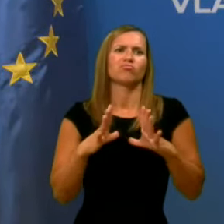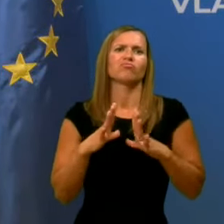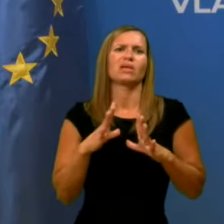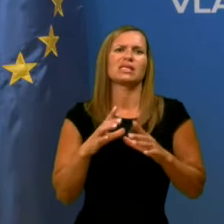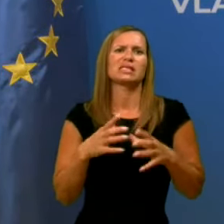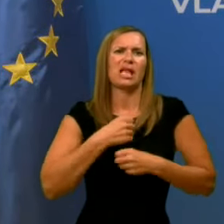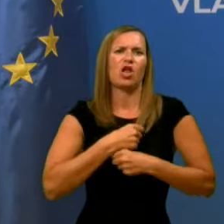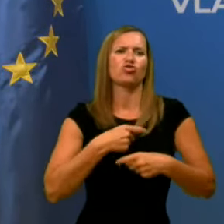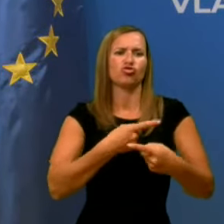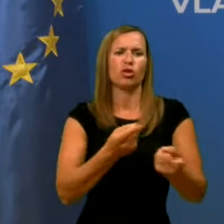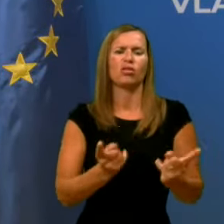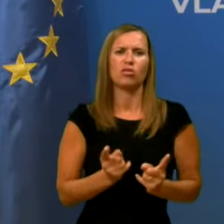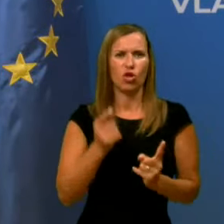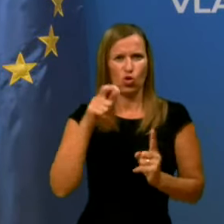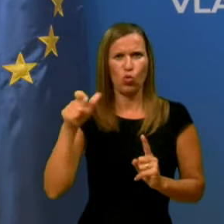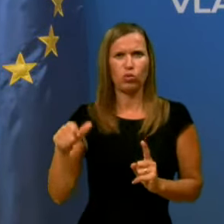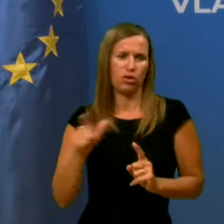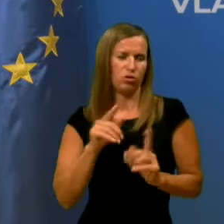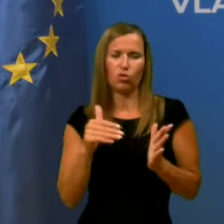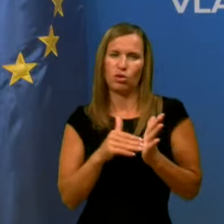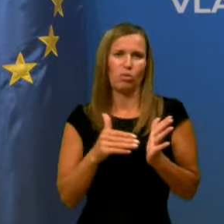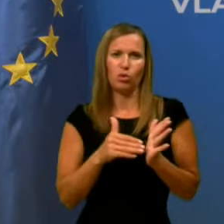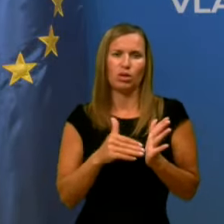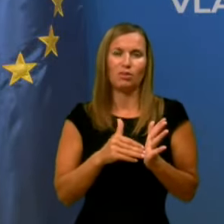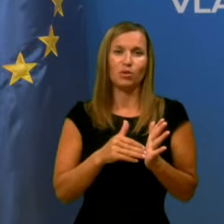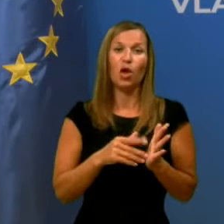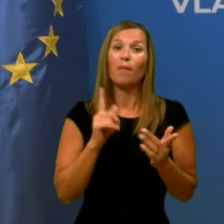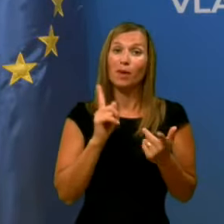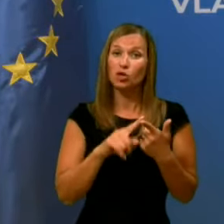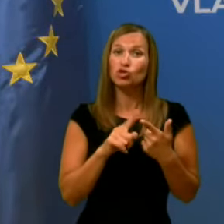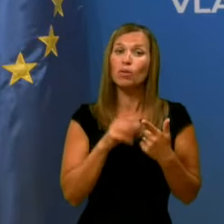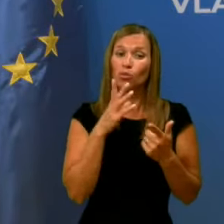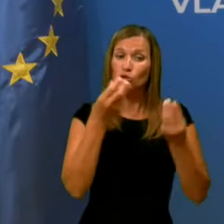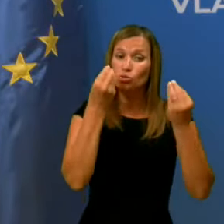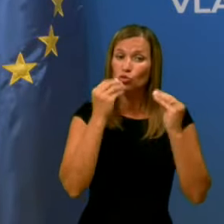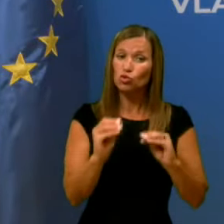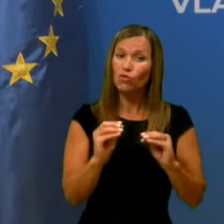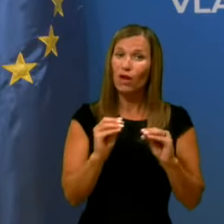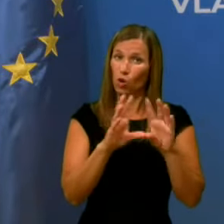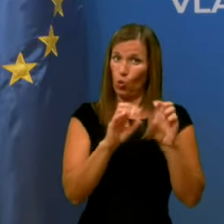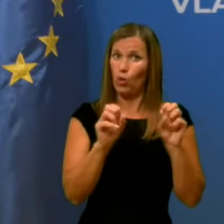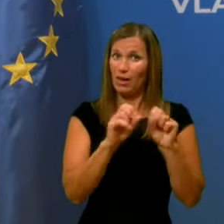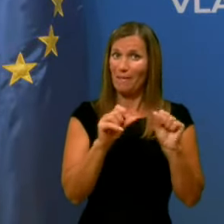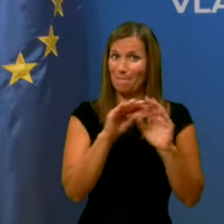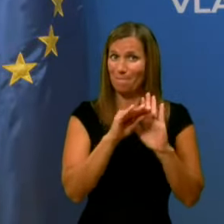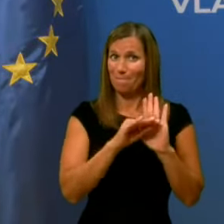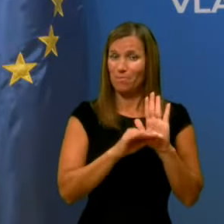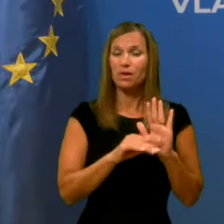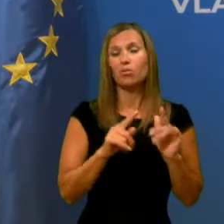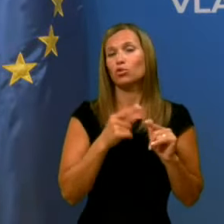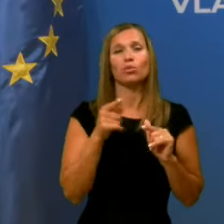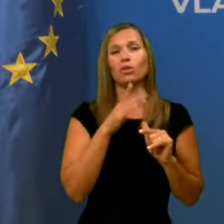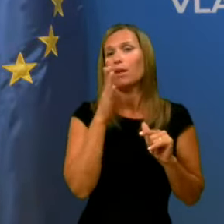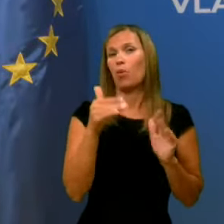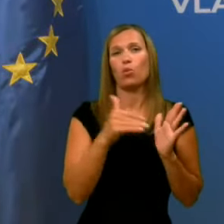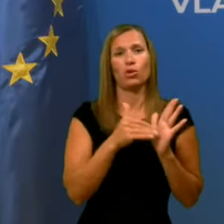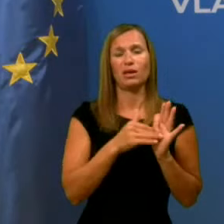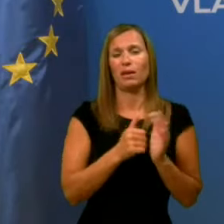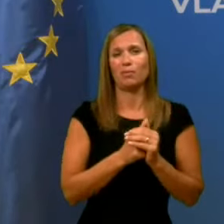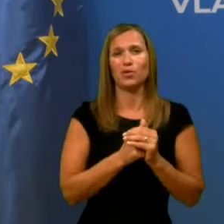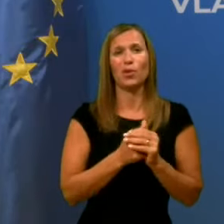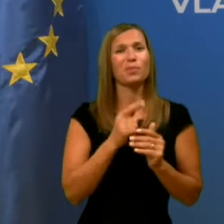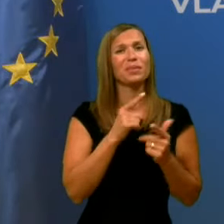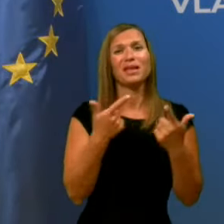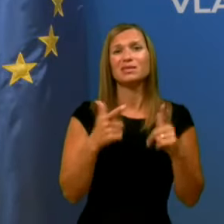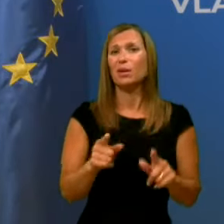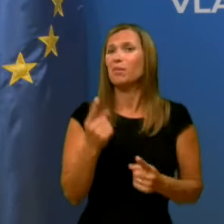in še enkrat, vkoliko se bodo ukrepi spoštovali, potem to ne bo potrebno. Ne sme se pa